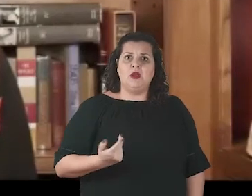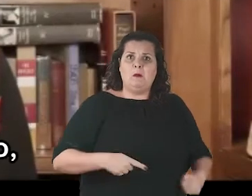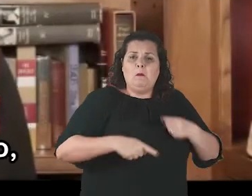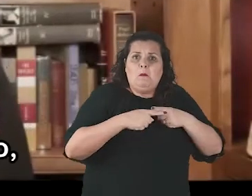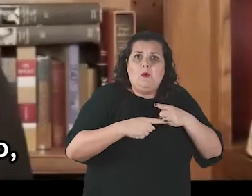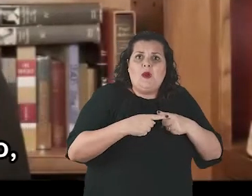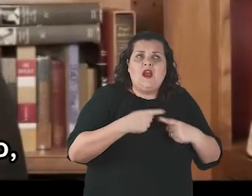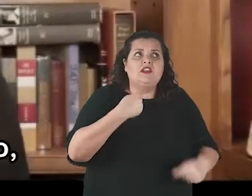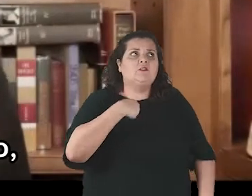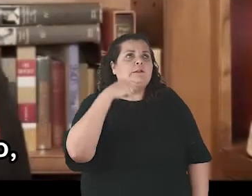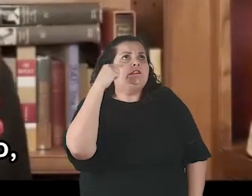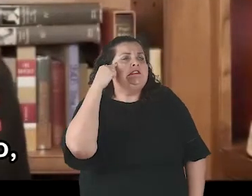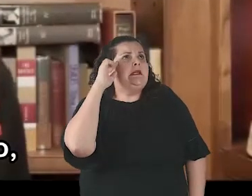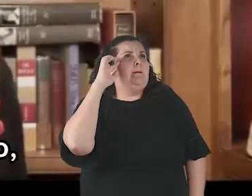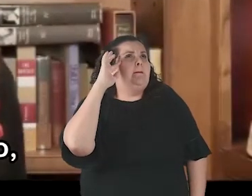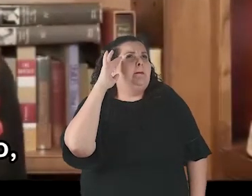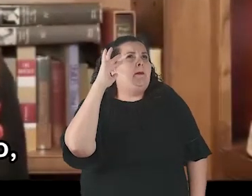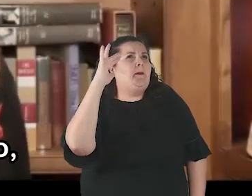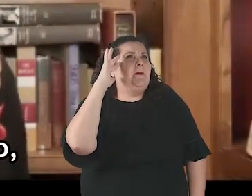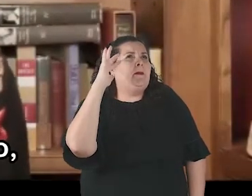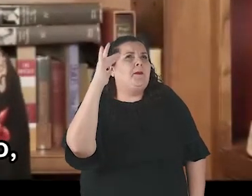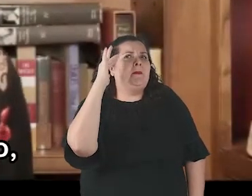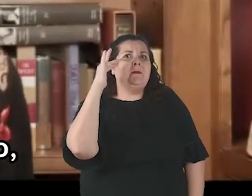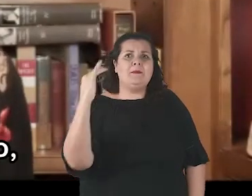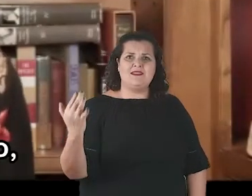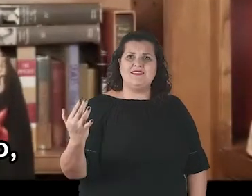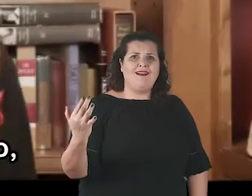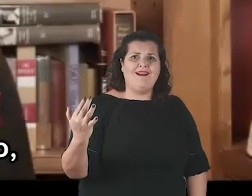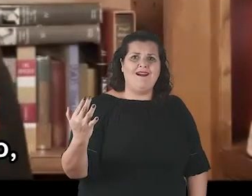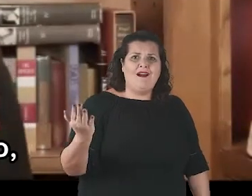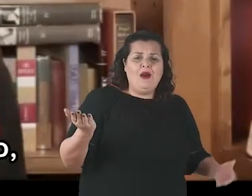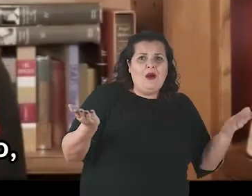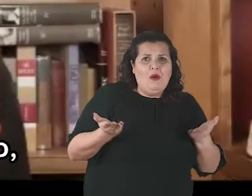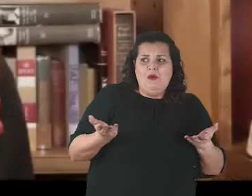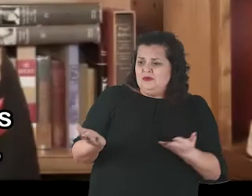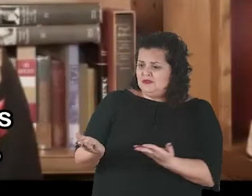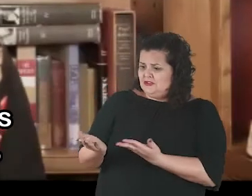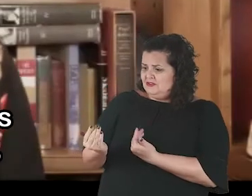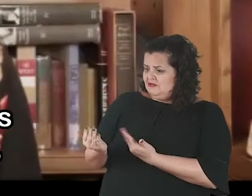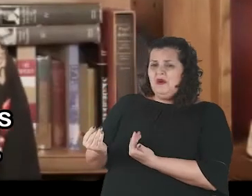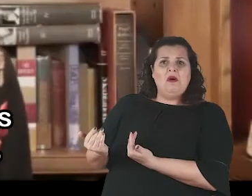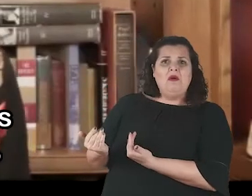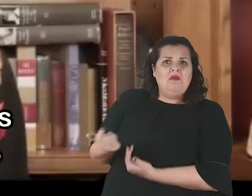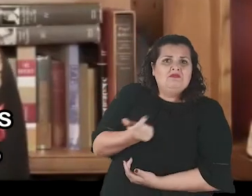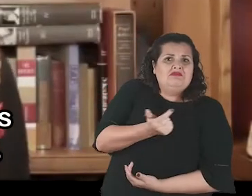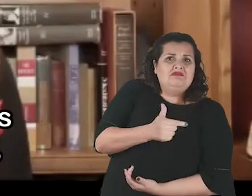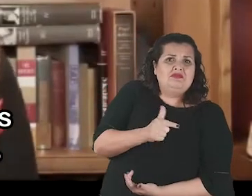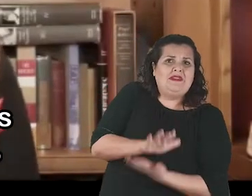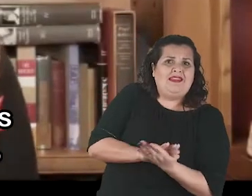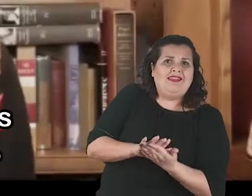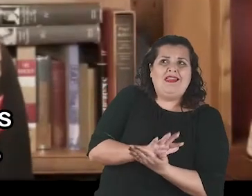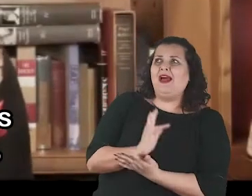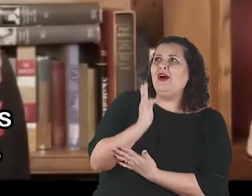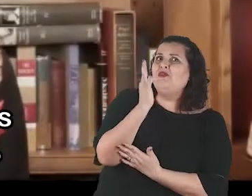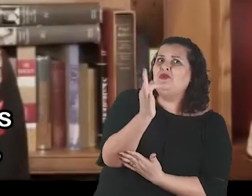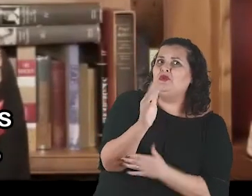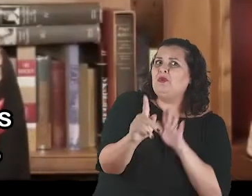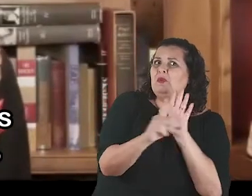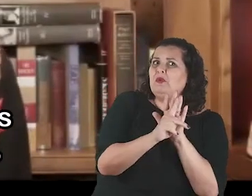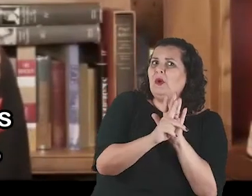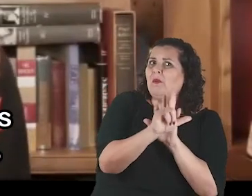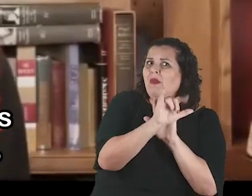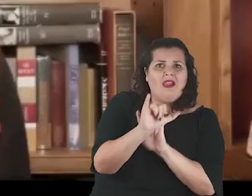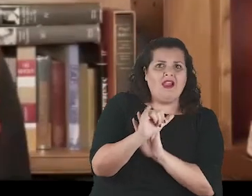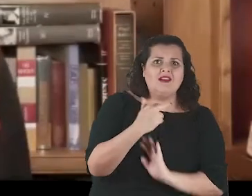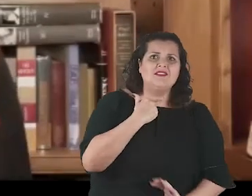that nearly every imaginary of this future now, especially those imaginaries created by our young